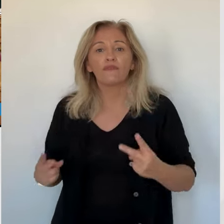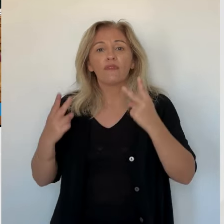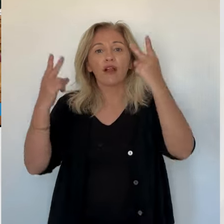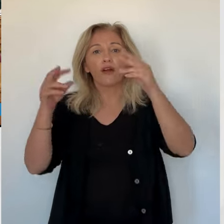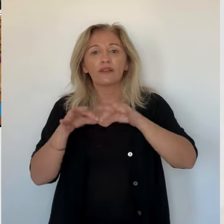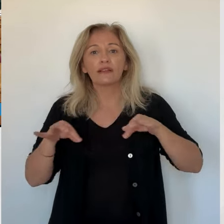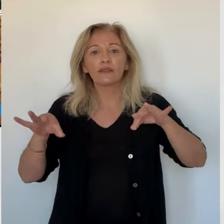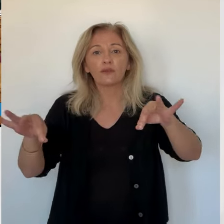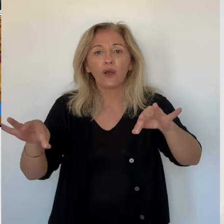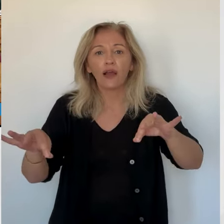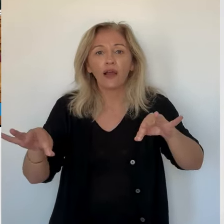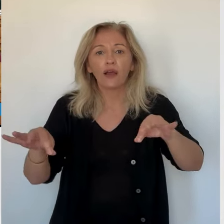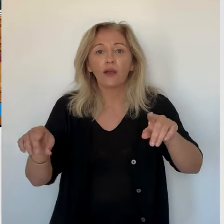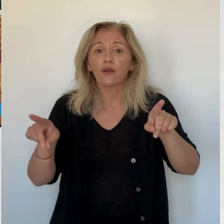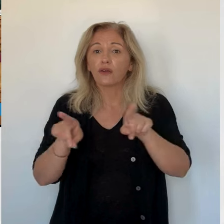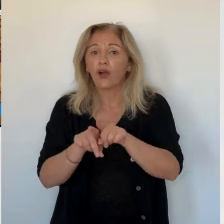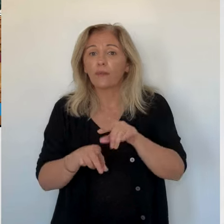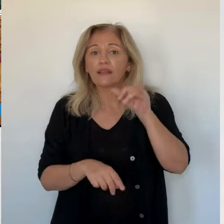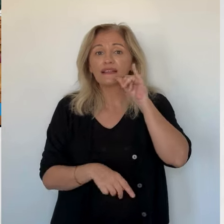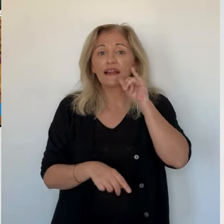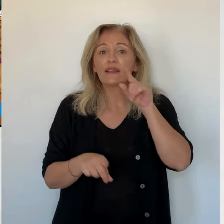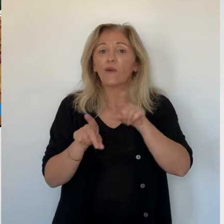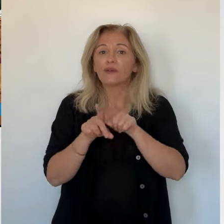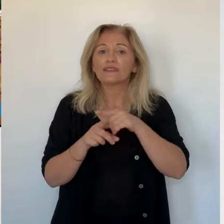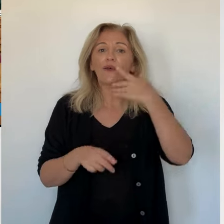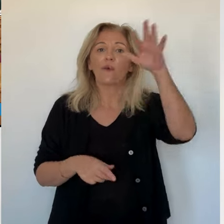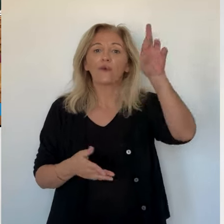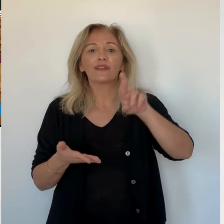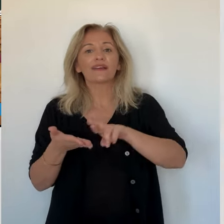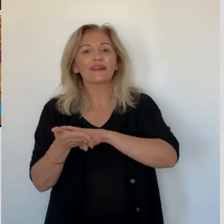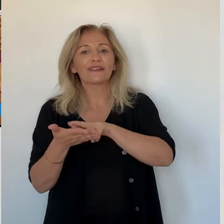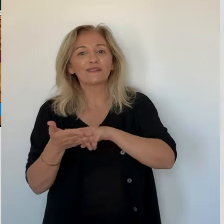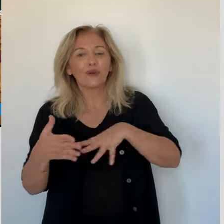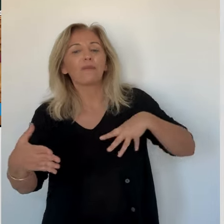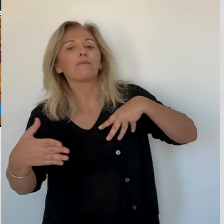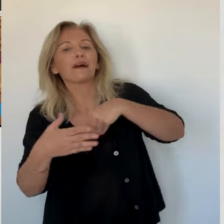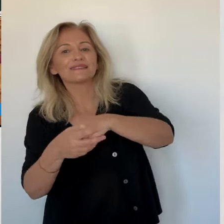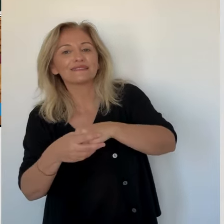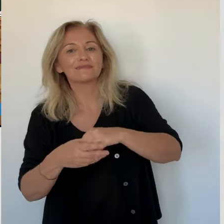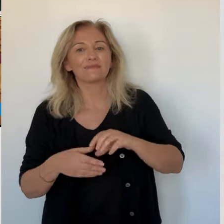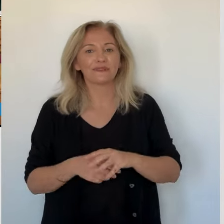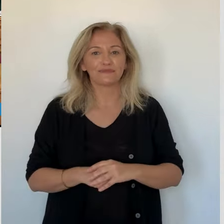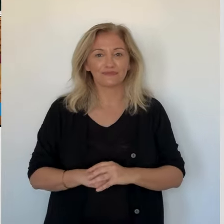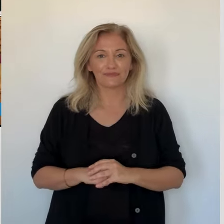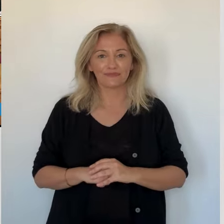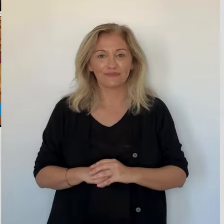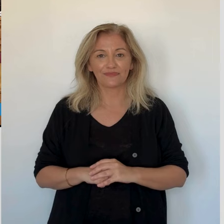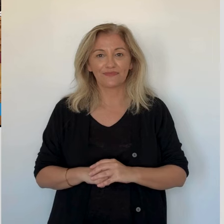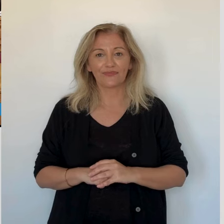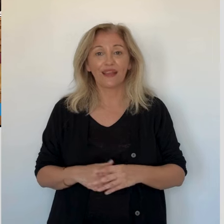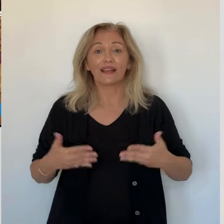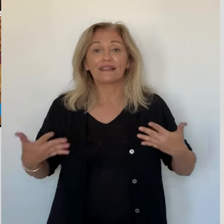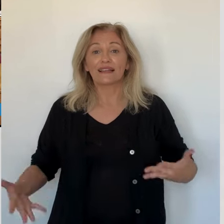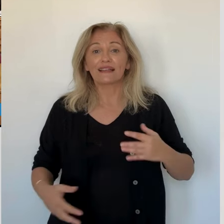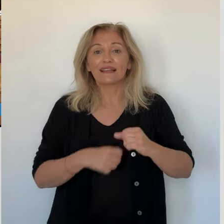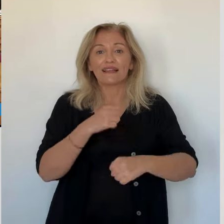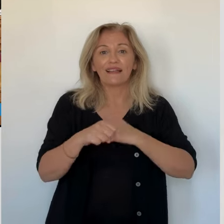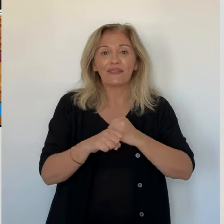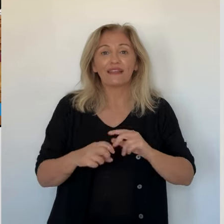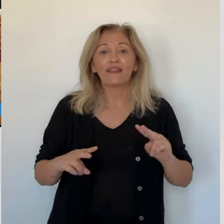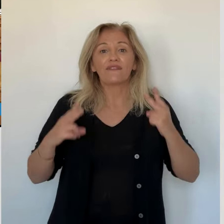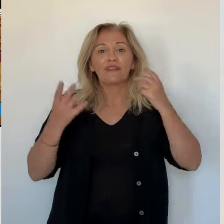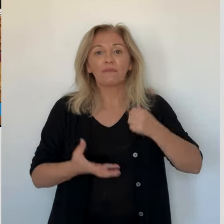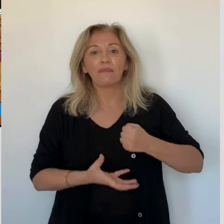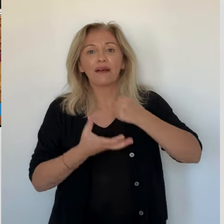expérience dans un tourisme durable, plus responsable et dans la valorisation des territoires, évidemment en Toscane, mais